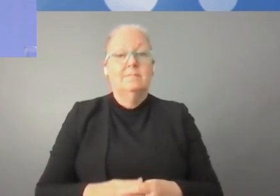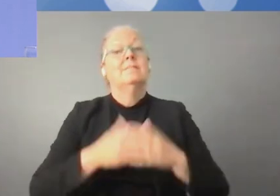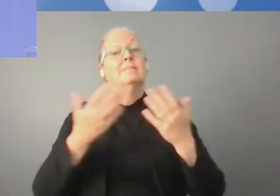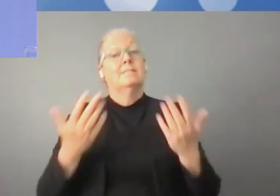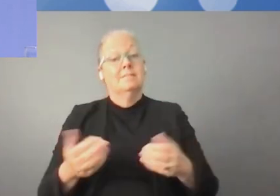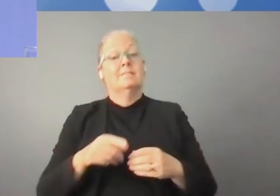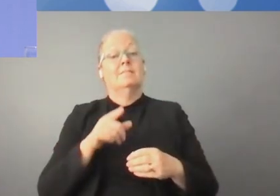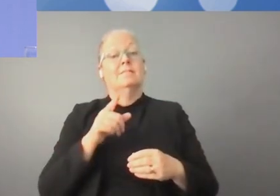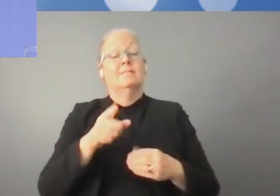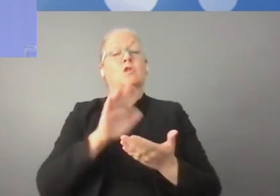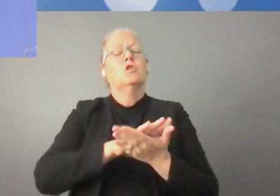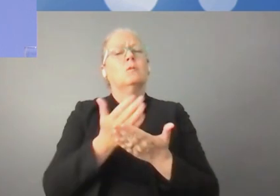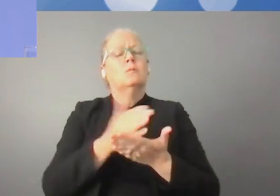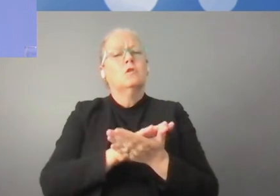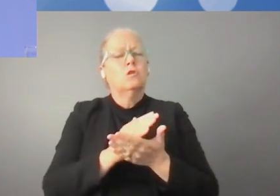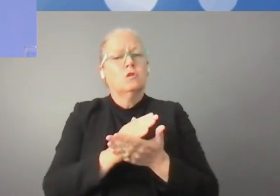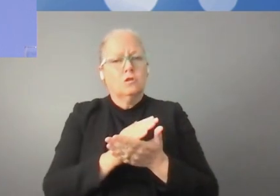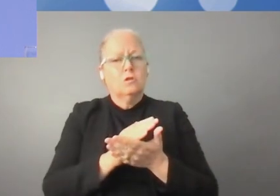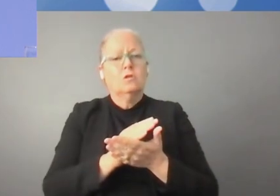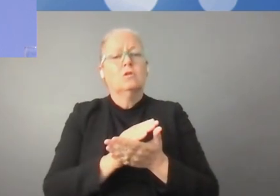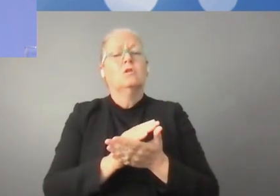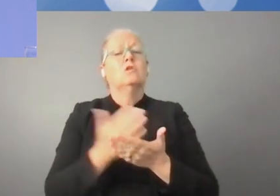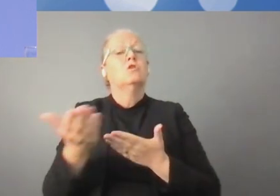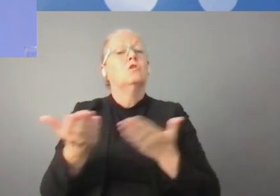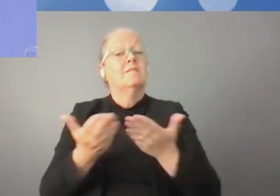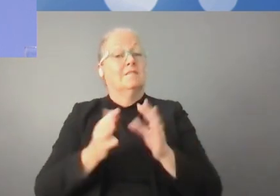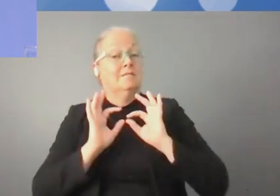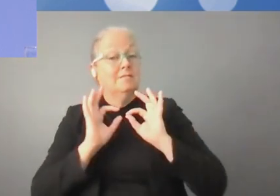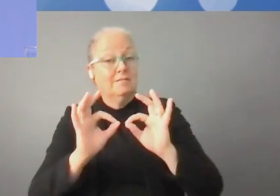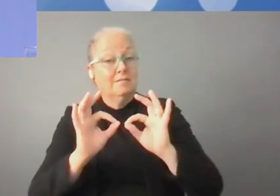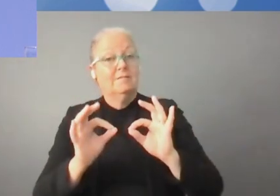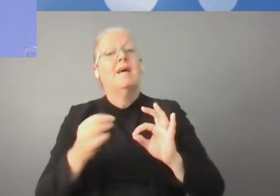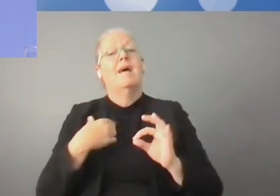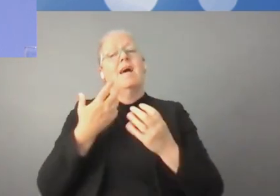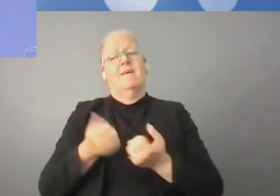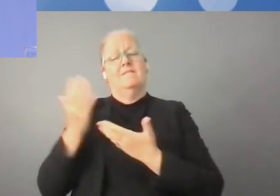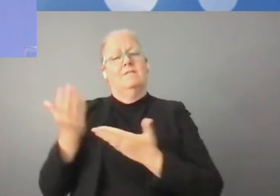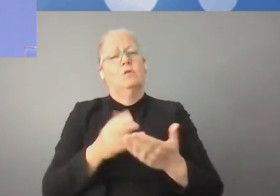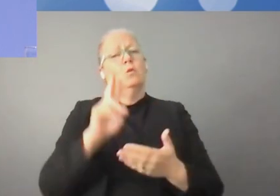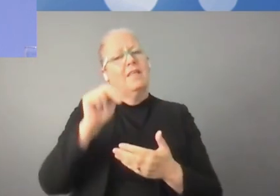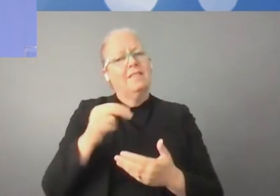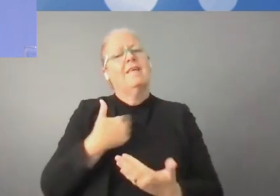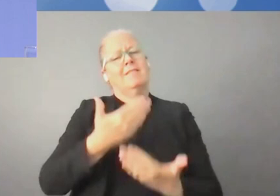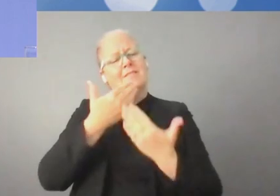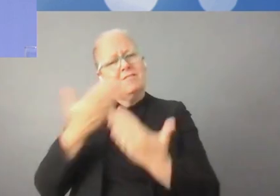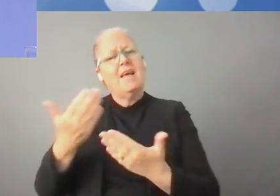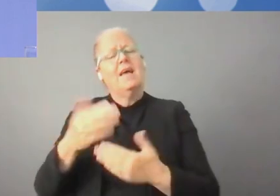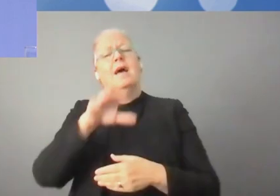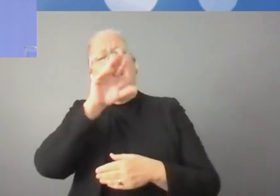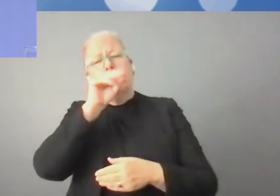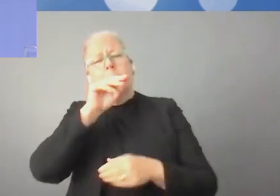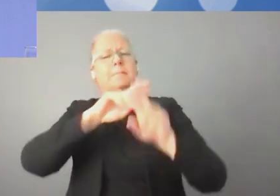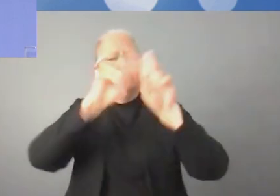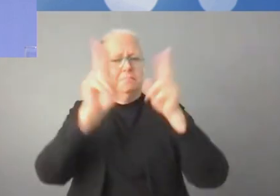voulons fabriquer cette transformation numérique, il me semble essentiel que chacun puisse venir avec sa